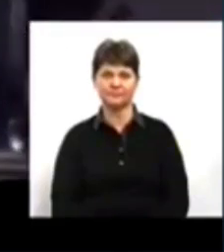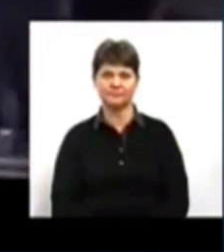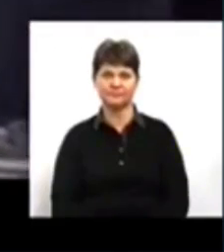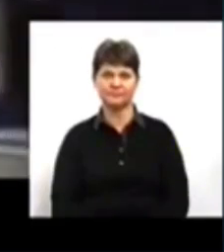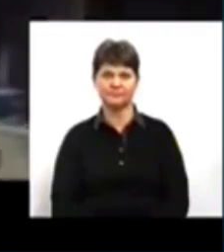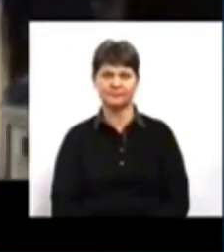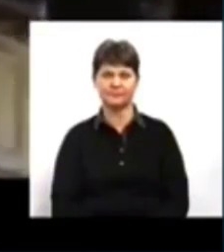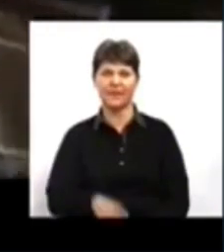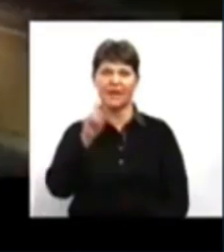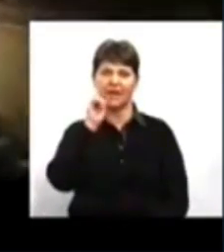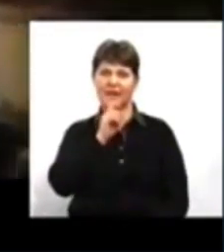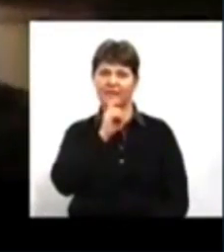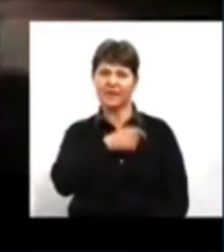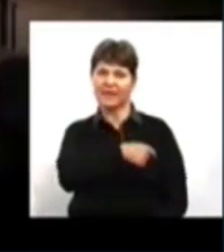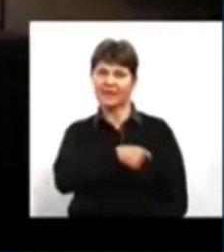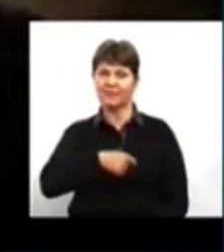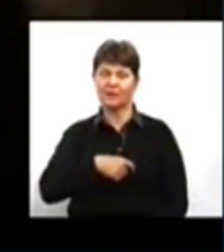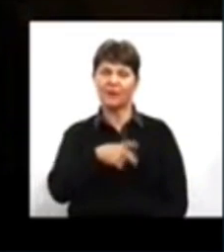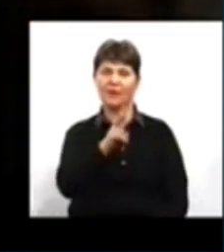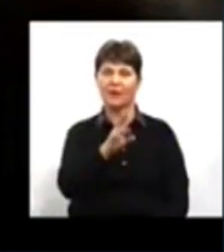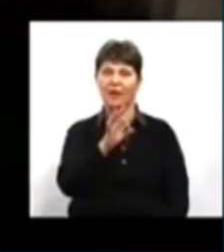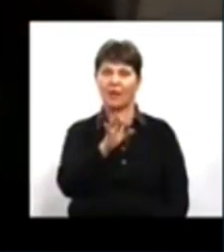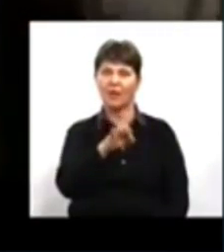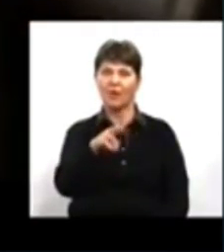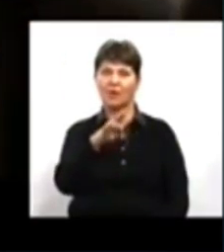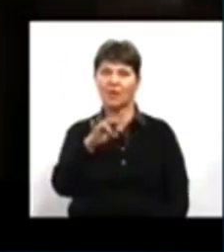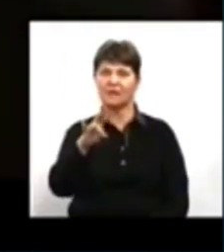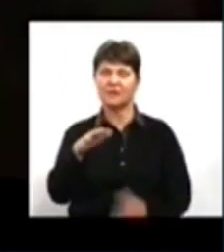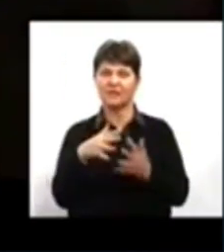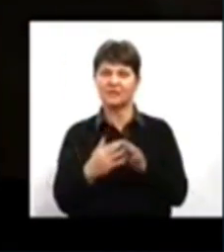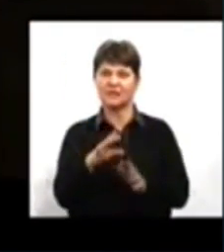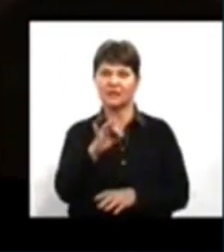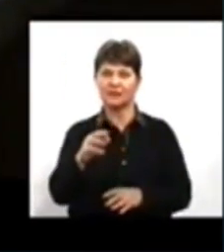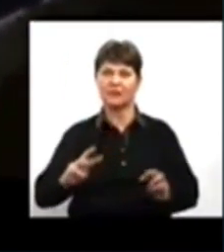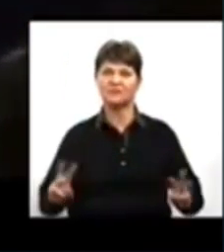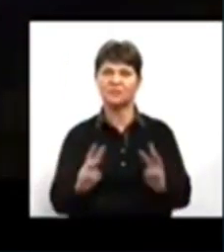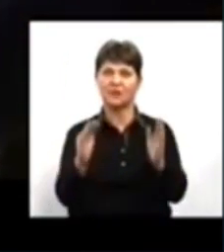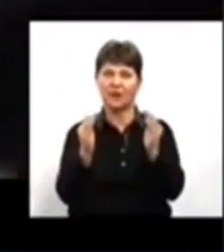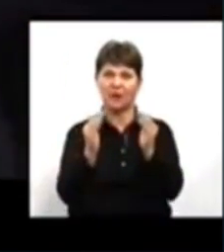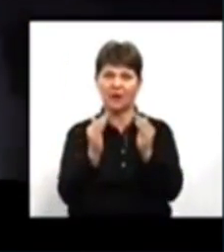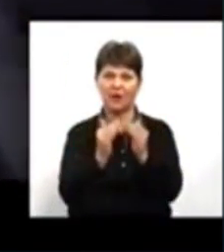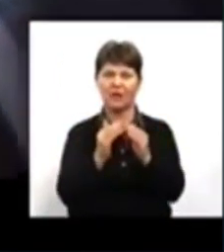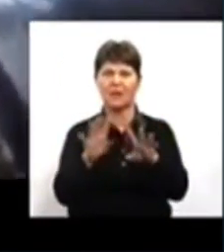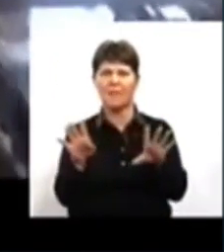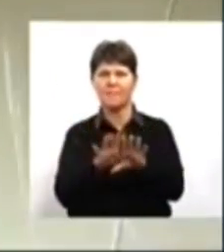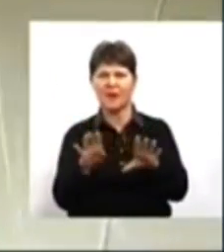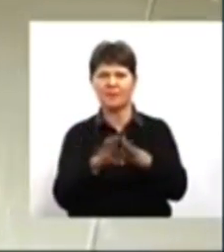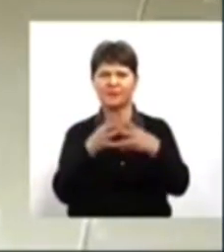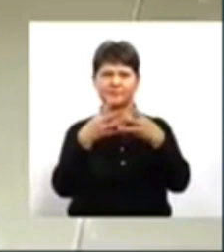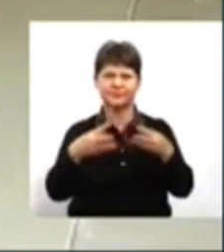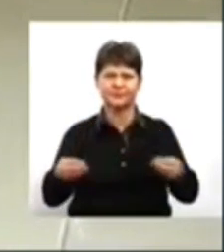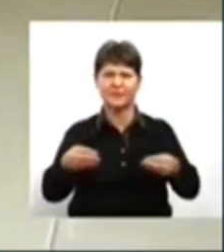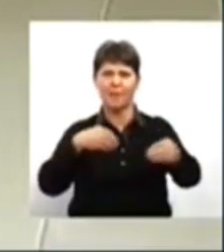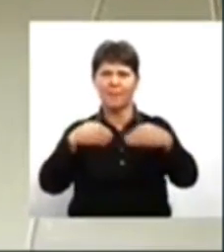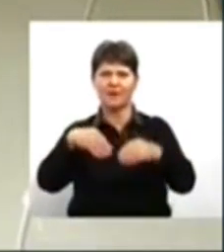На Вінничині депутатці Корделівської сільради спалили хату. Чорні закиптєвілі стіни, згарище меблів і розплавлені пластикові вікна.